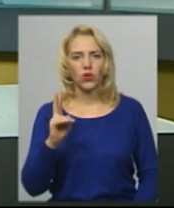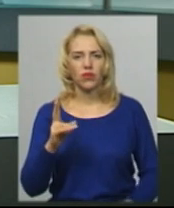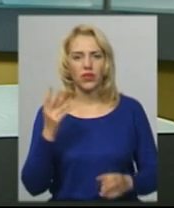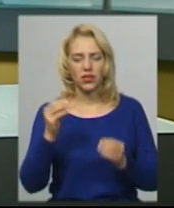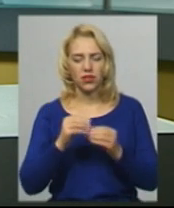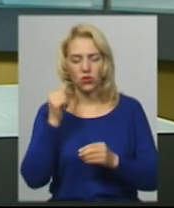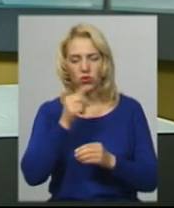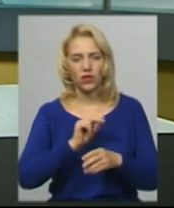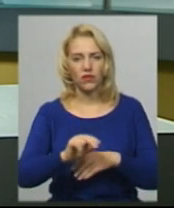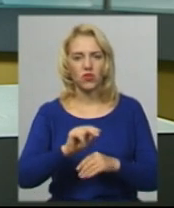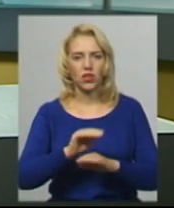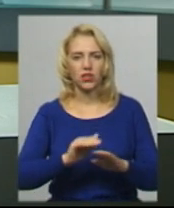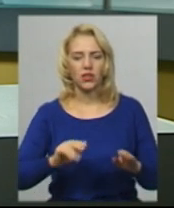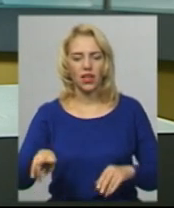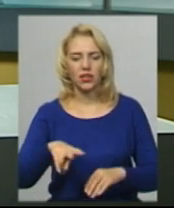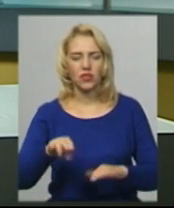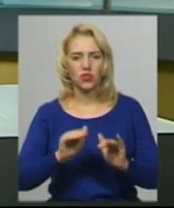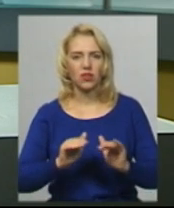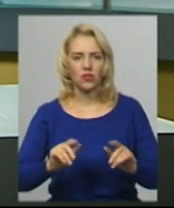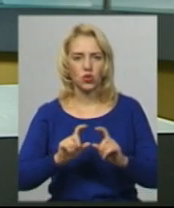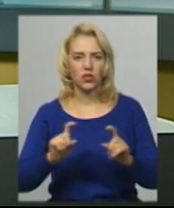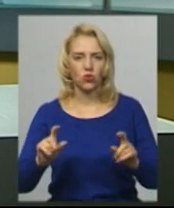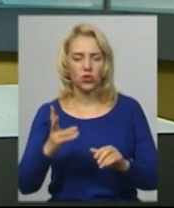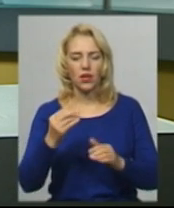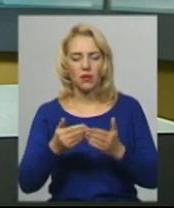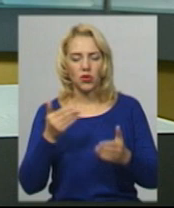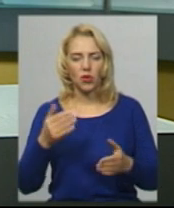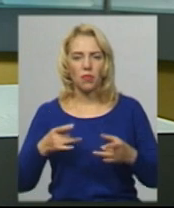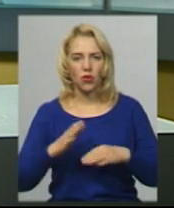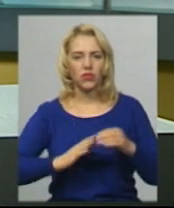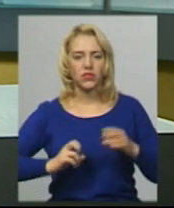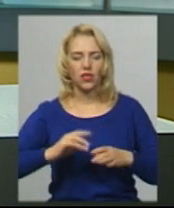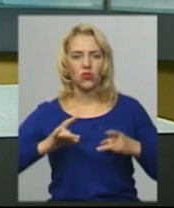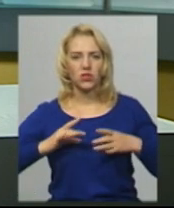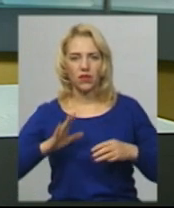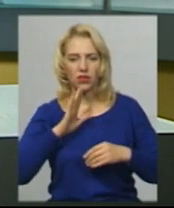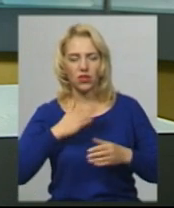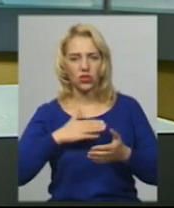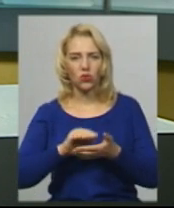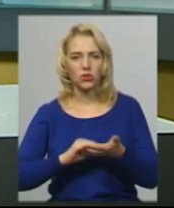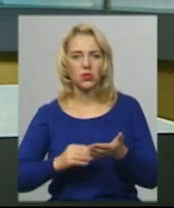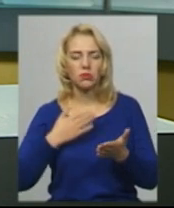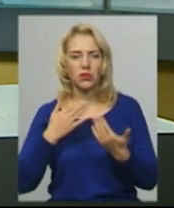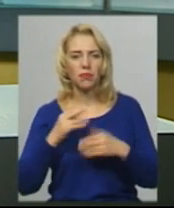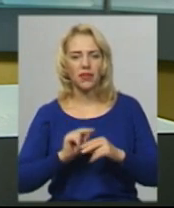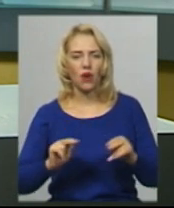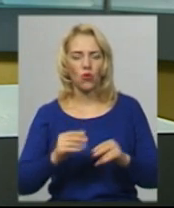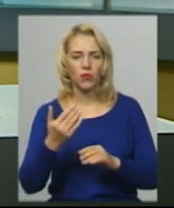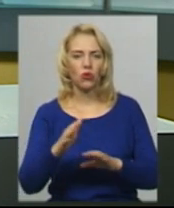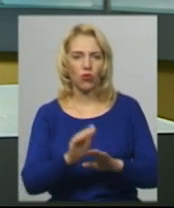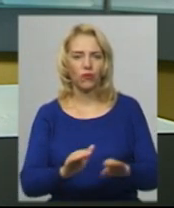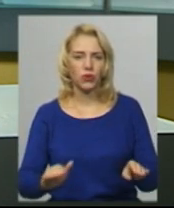навчає музики дітей у Литичівському дитячому садочку. Напередодні професійного свята наша кореспондентка поспілкувалася з педагогом та його